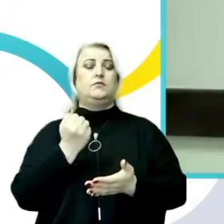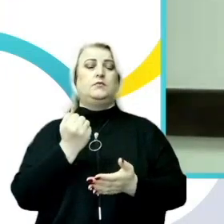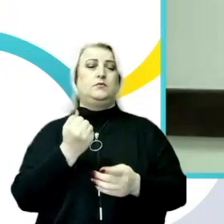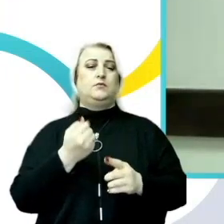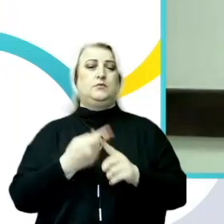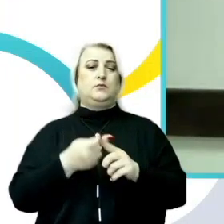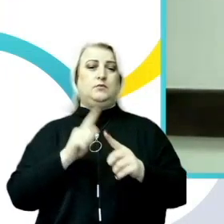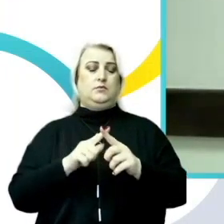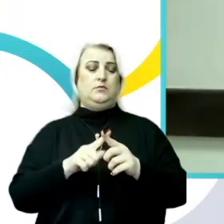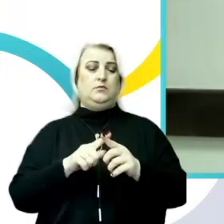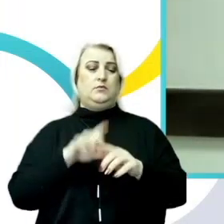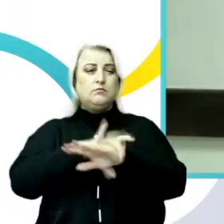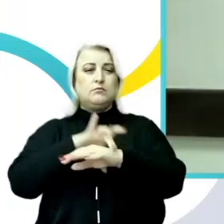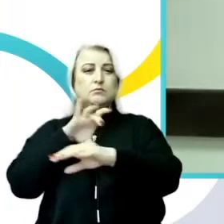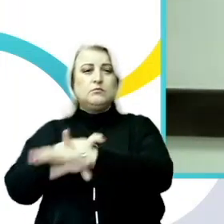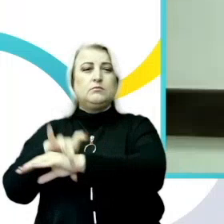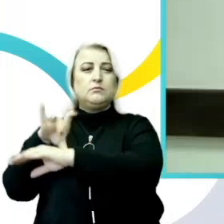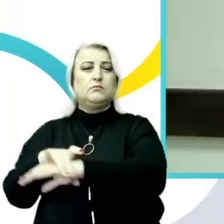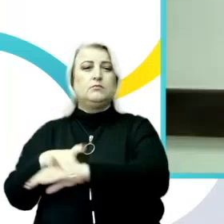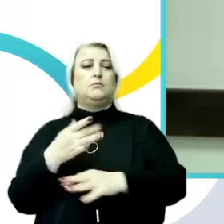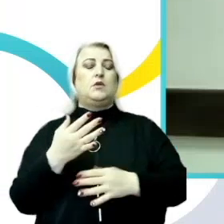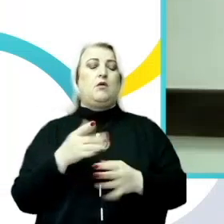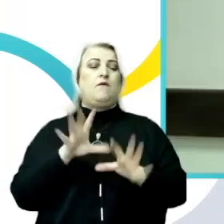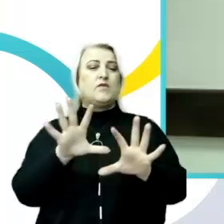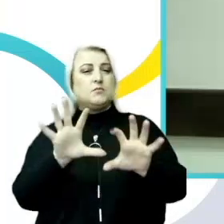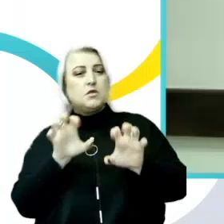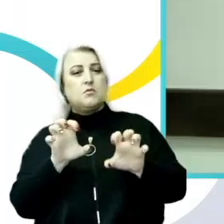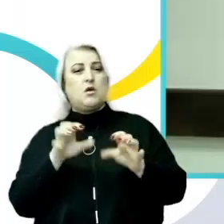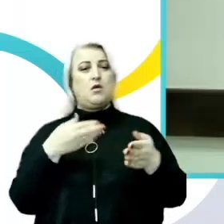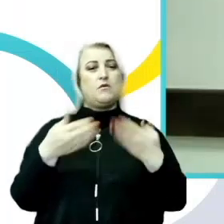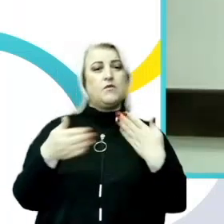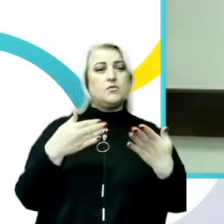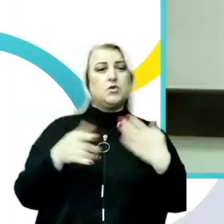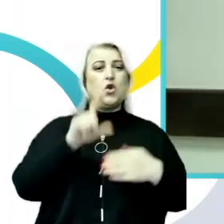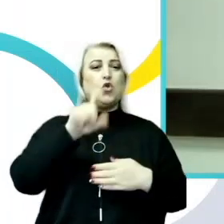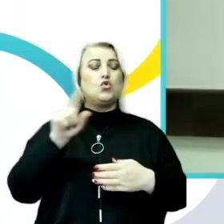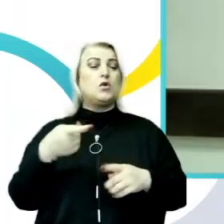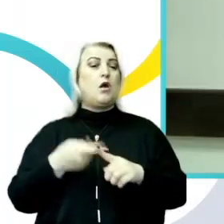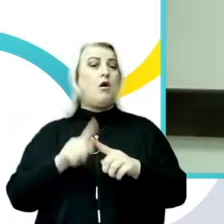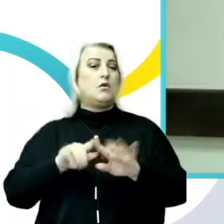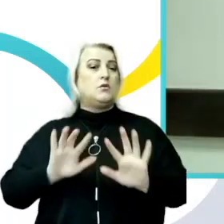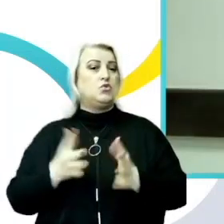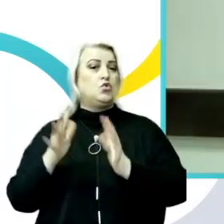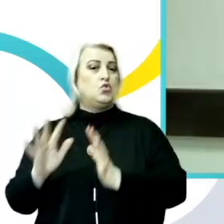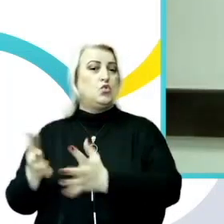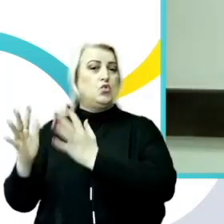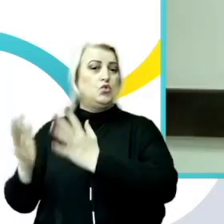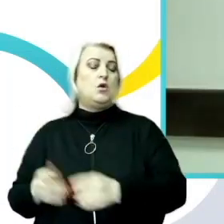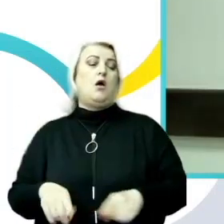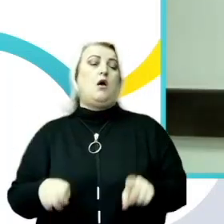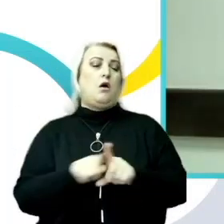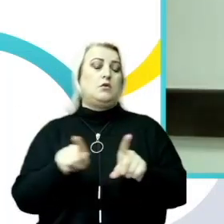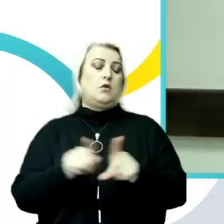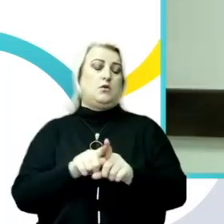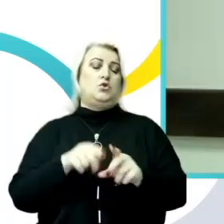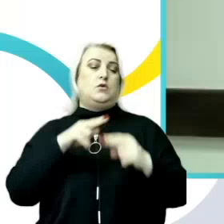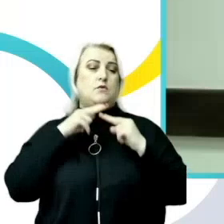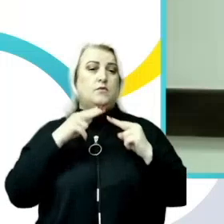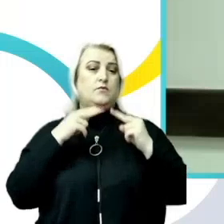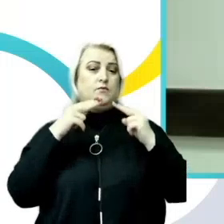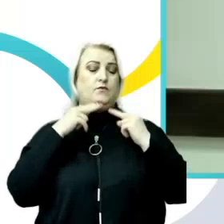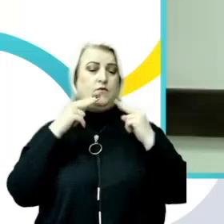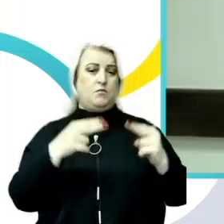fenomenul hărțurii sexuale, percepțiilor și atitudinilor comunității academice și nu în ultimul rând să atragem atenția asupra